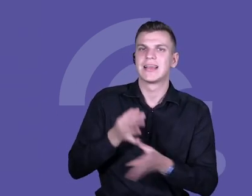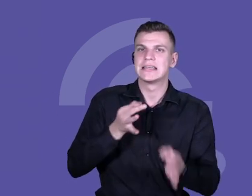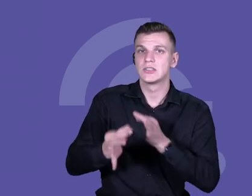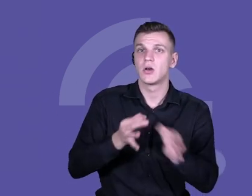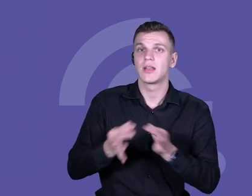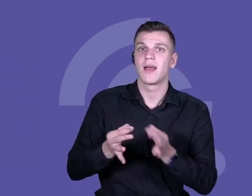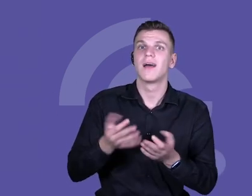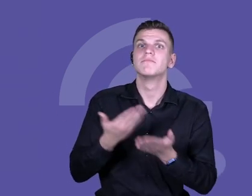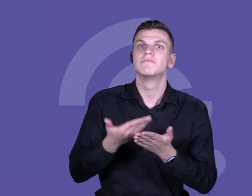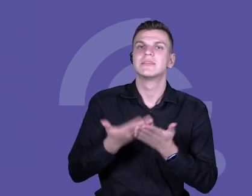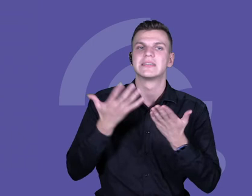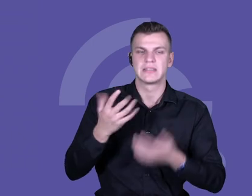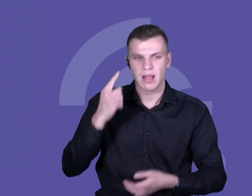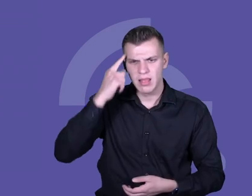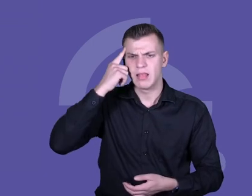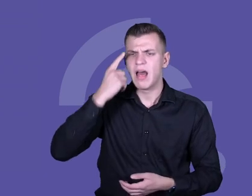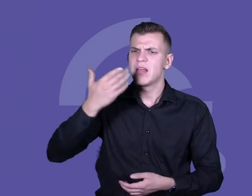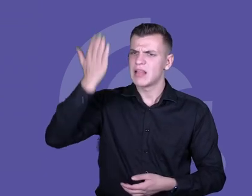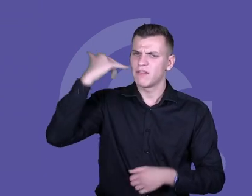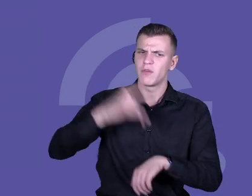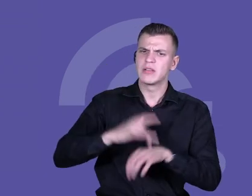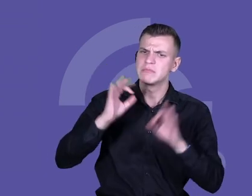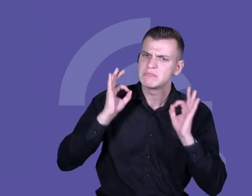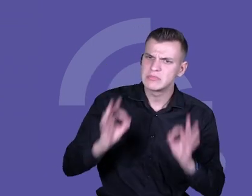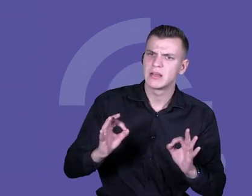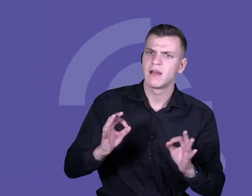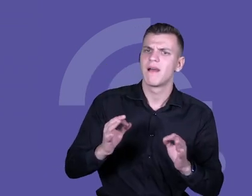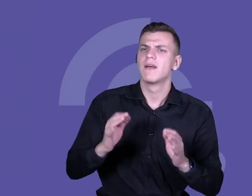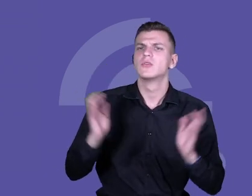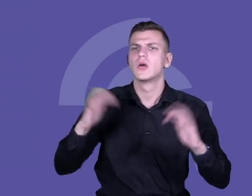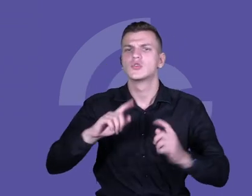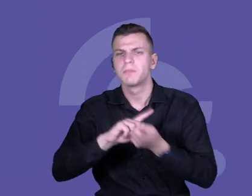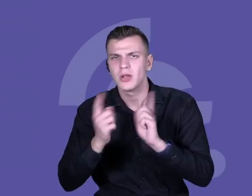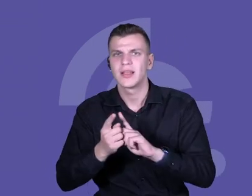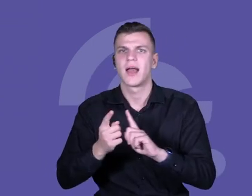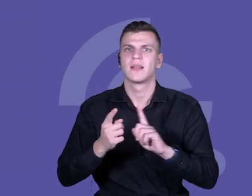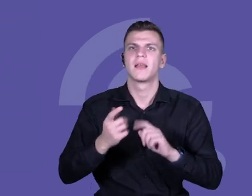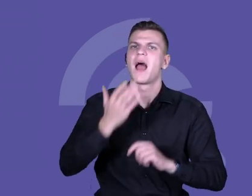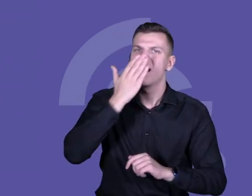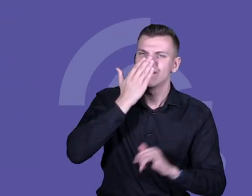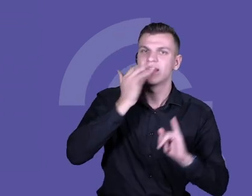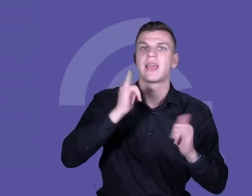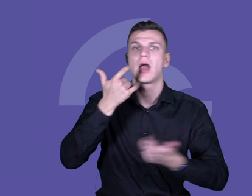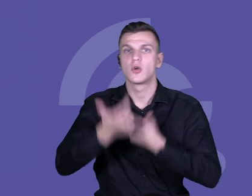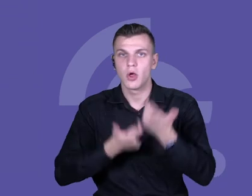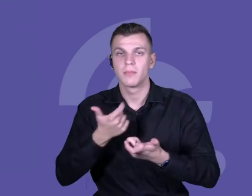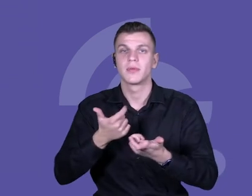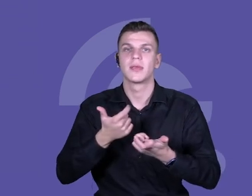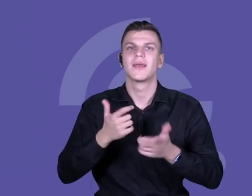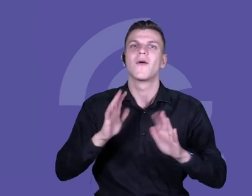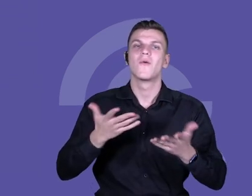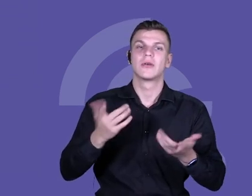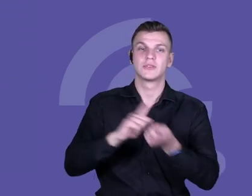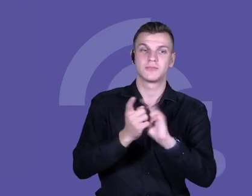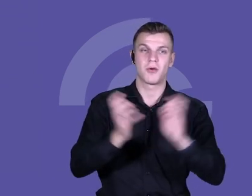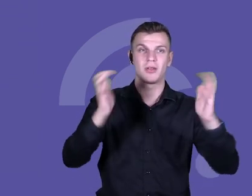współpracy pomiędzy nauczycielami. W każdego spotkania jest pewien wynik, produkt tak zwany. Z moich doświadczeń